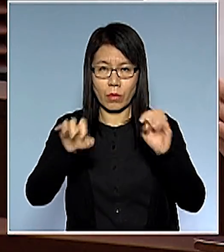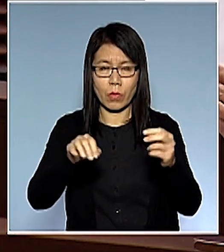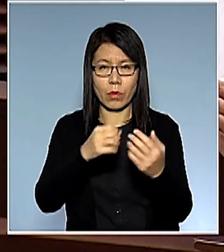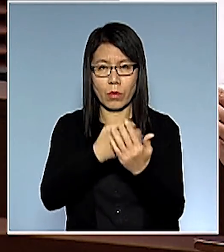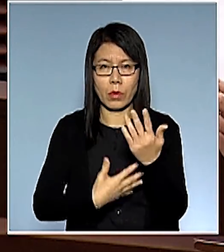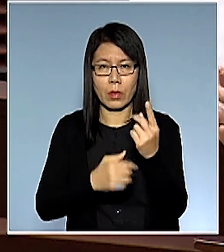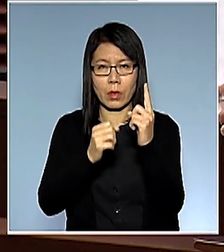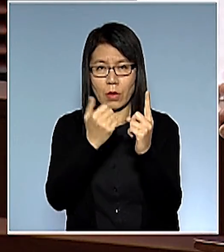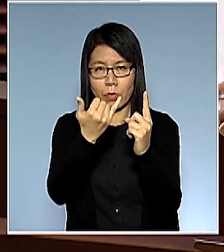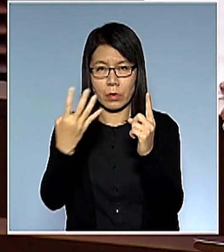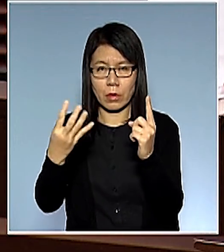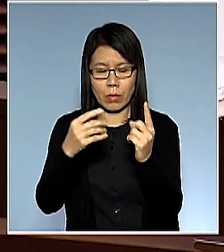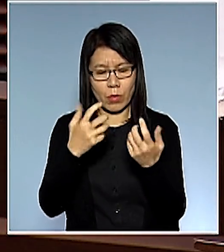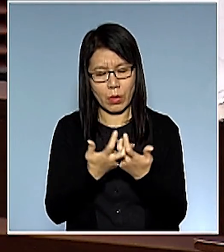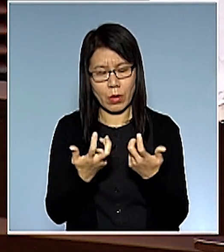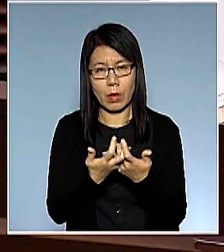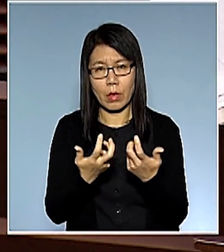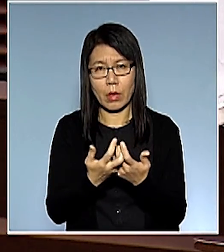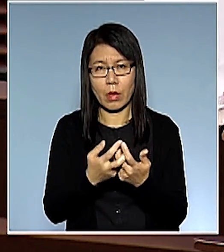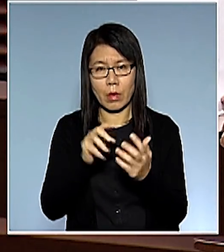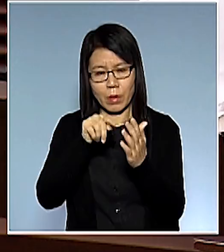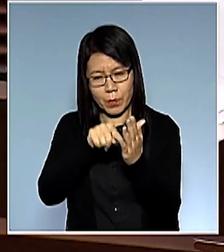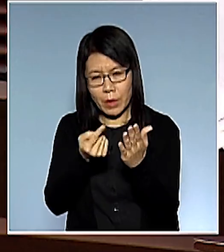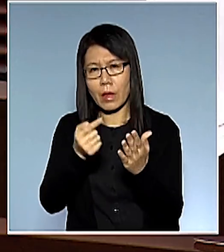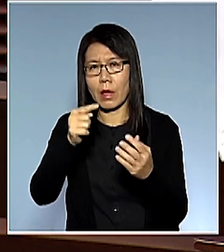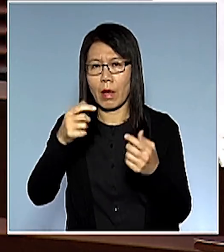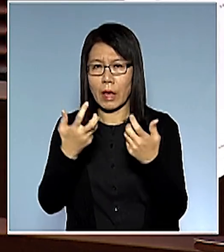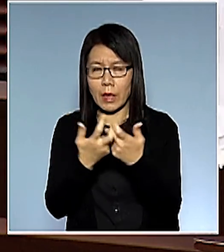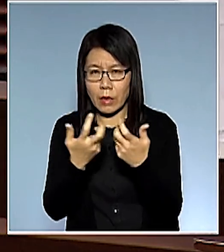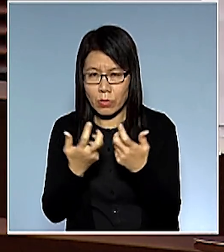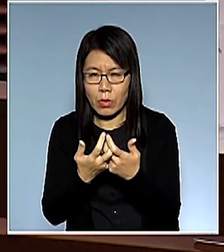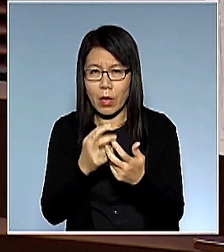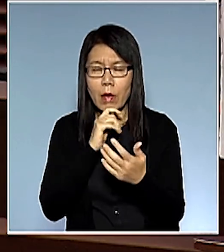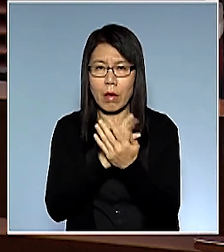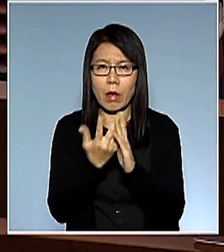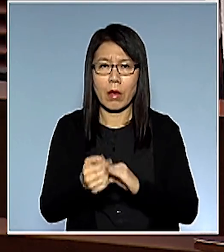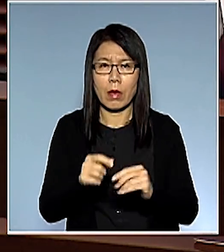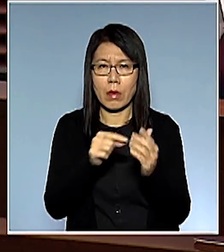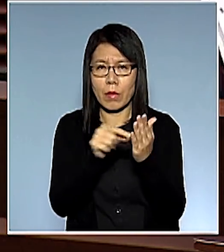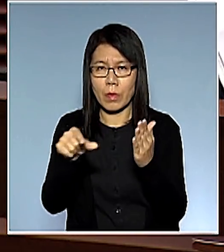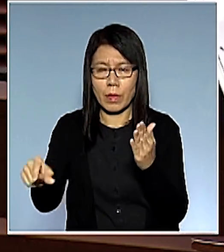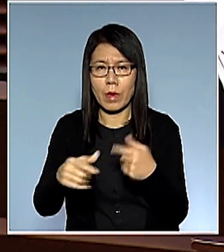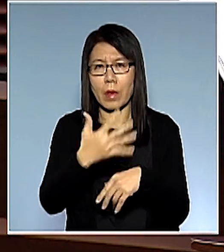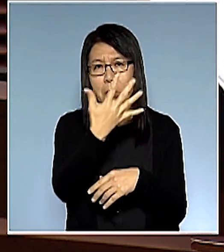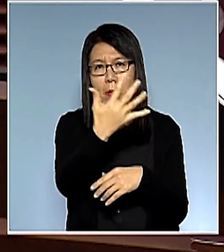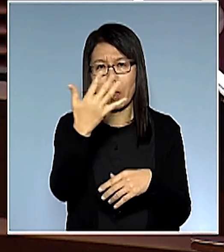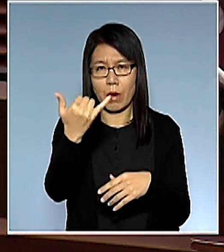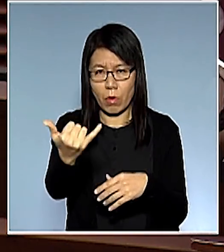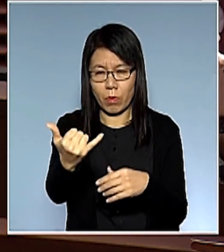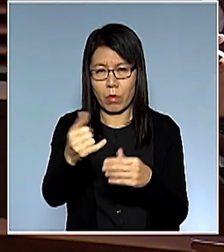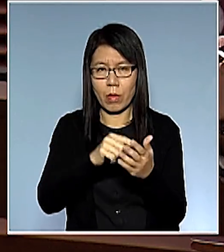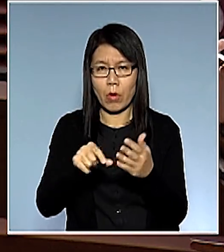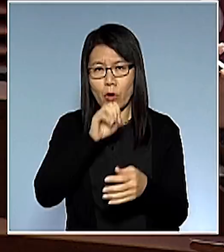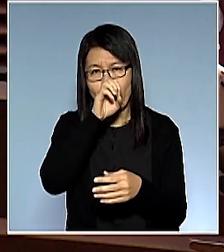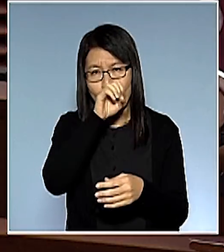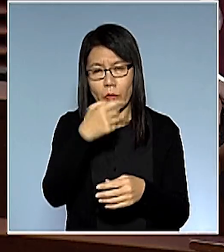裡面我數過連錄點符號連上的數字都是只有56個spacing的格子讀出來都